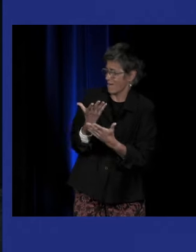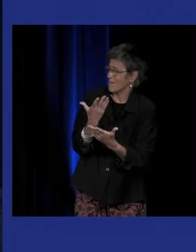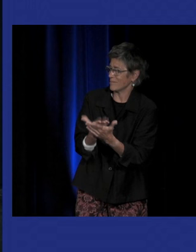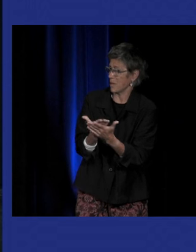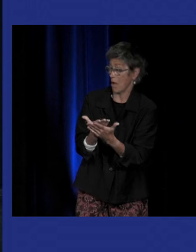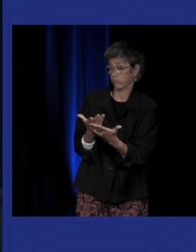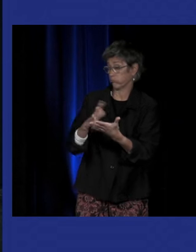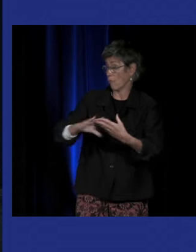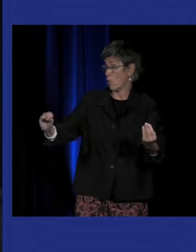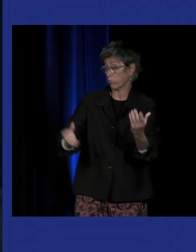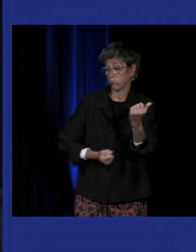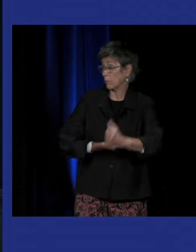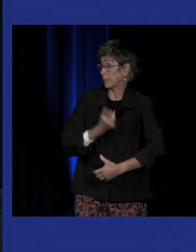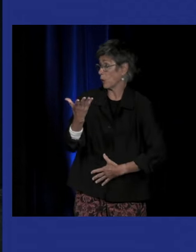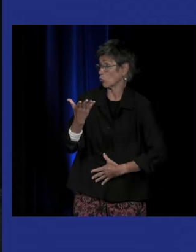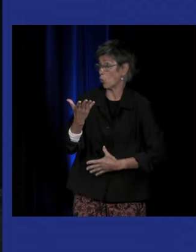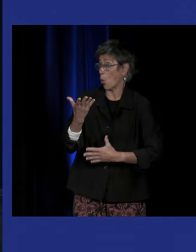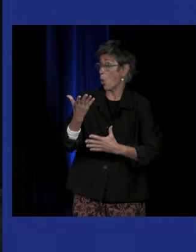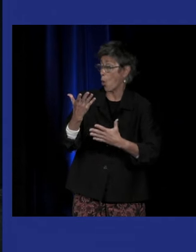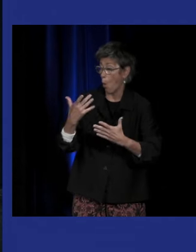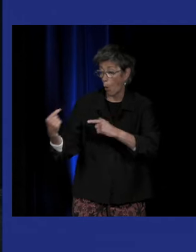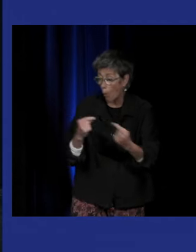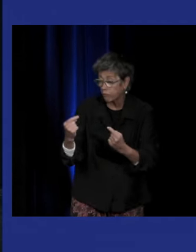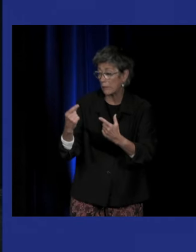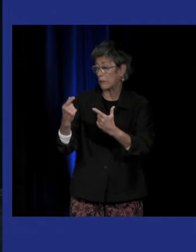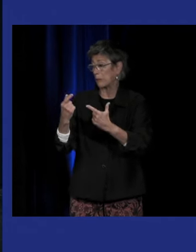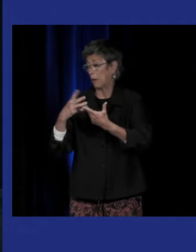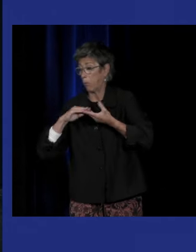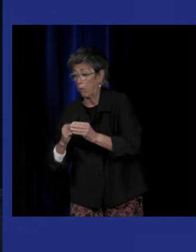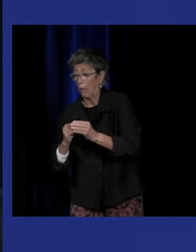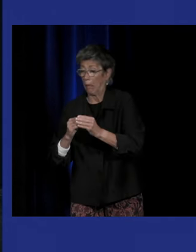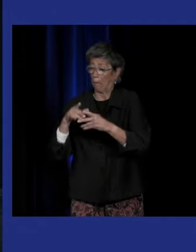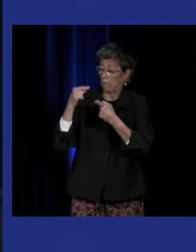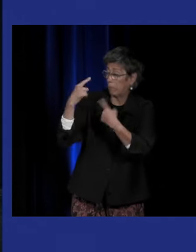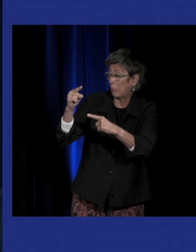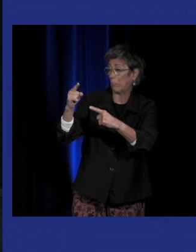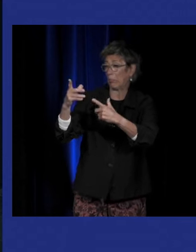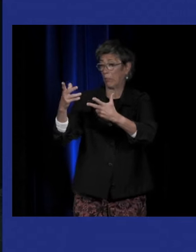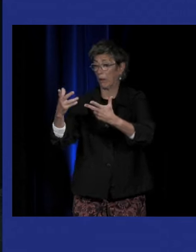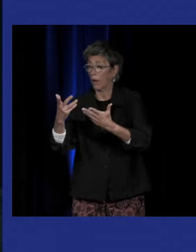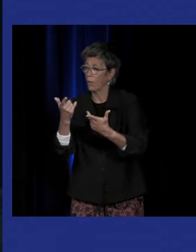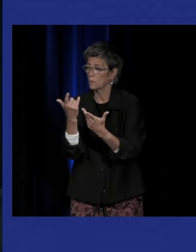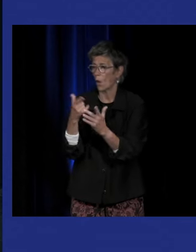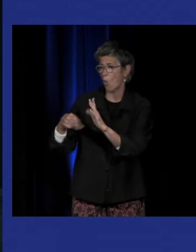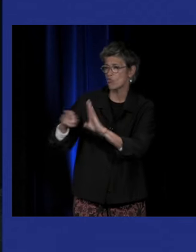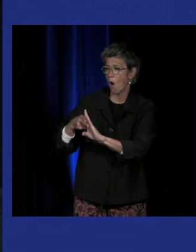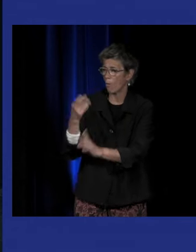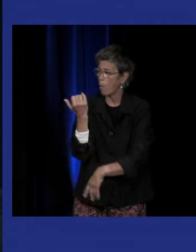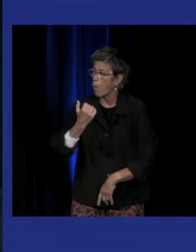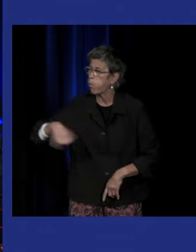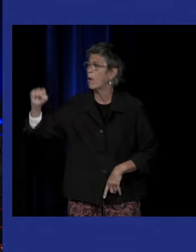d'exprimer les conflits, les difficultés, des révindications et de déjouer les normes dans lesquelles